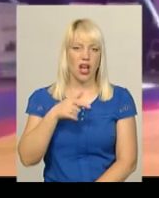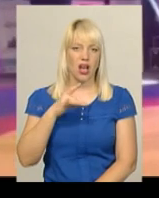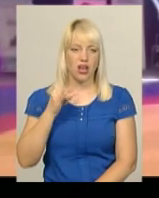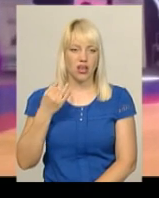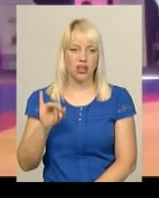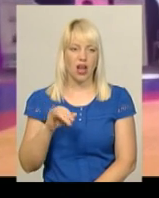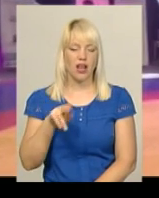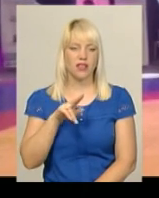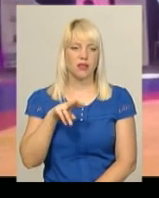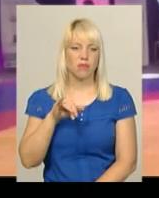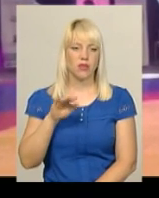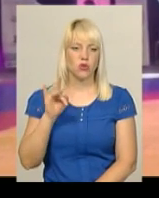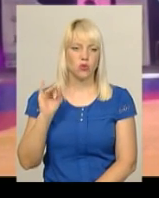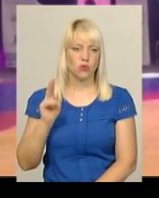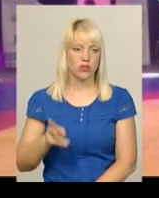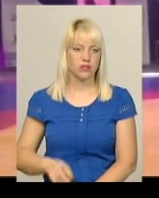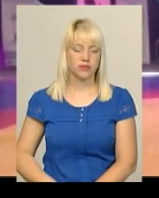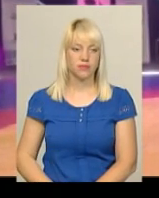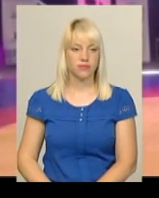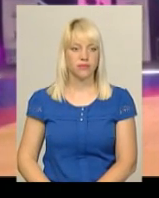Троє з них удостоїлися вищих спортивних звань.